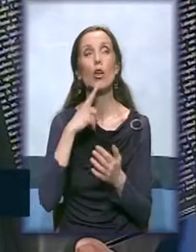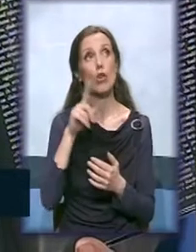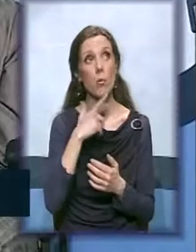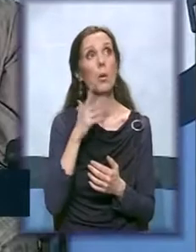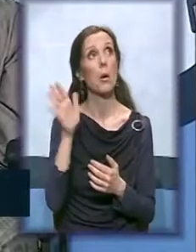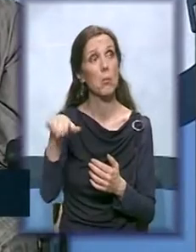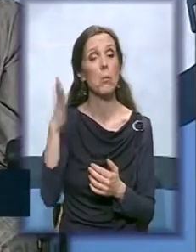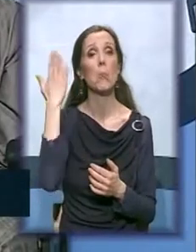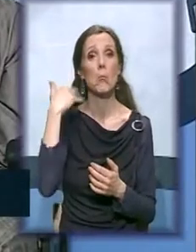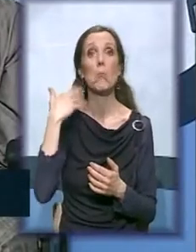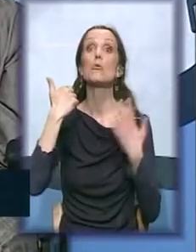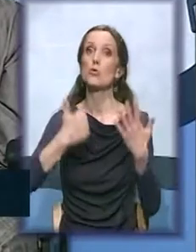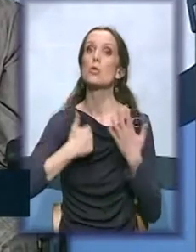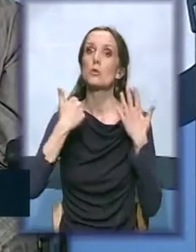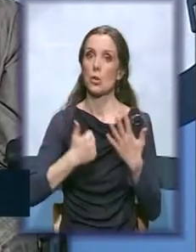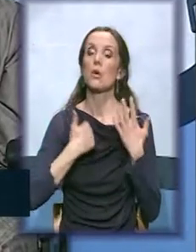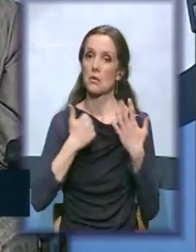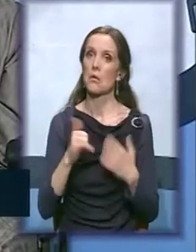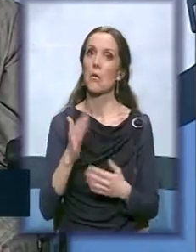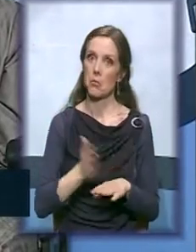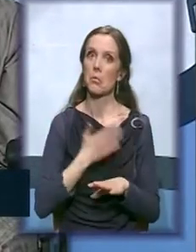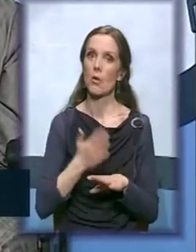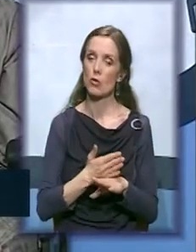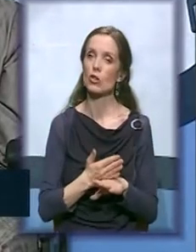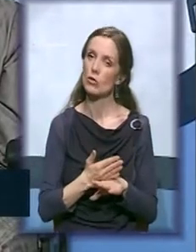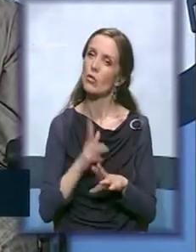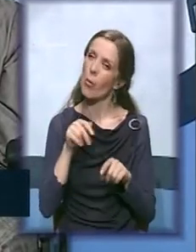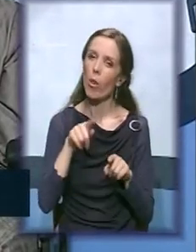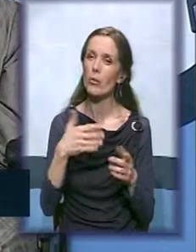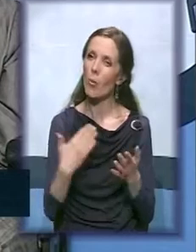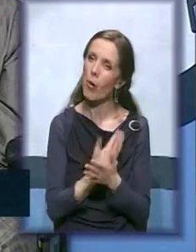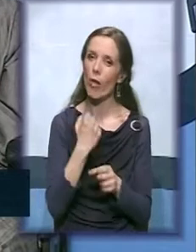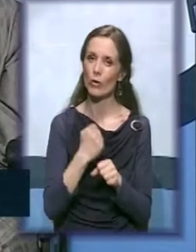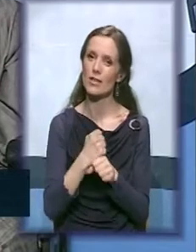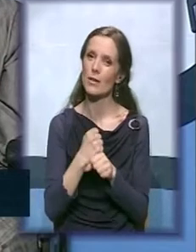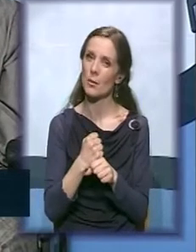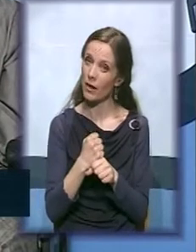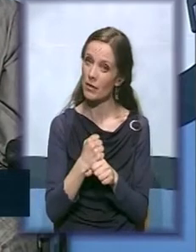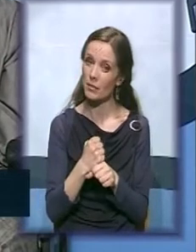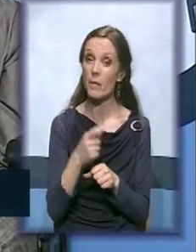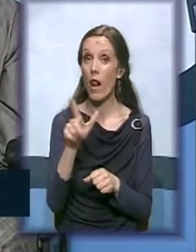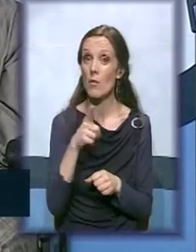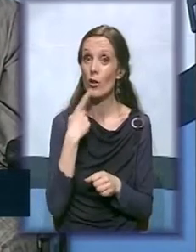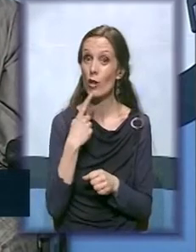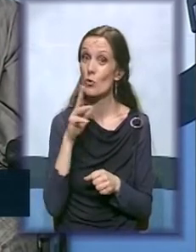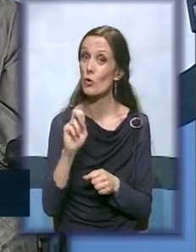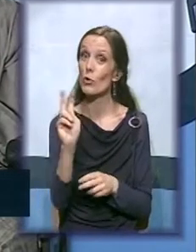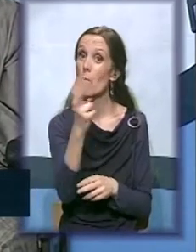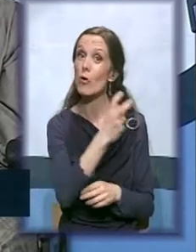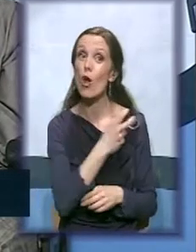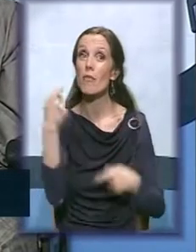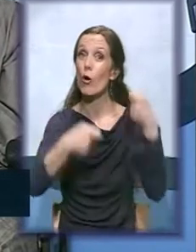toga ima šest godina. Ima šest godina. Mogu bi da se u to uradi ponovo. A evo da pozovemo donatore da nam